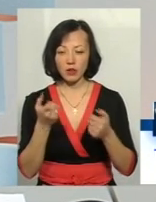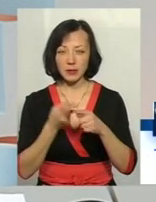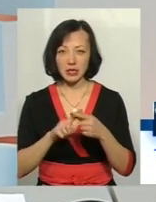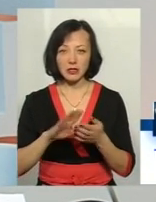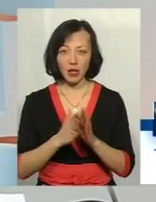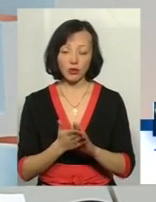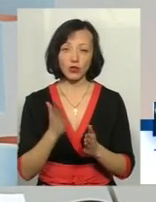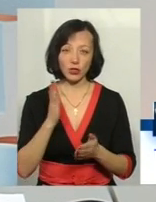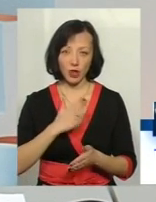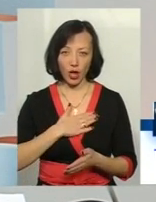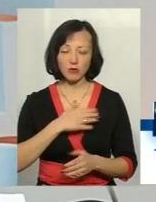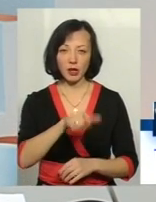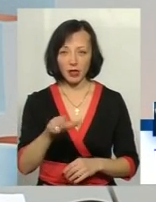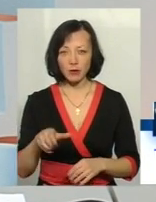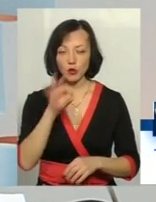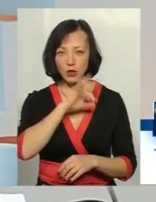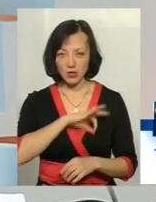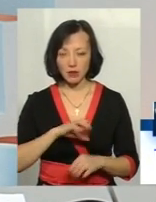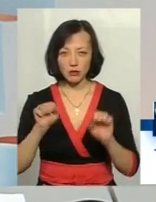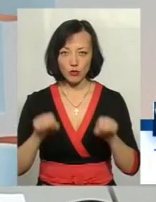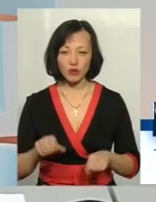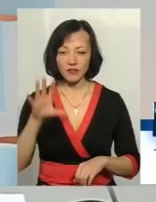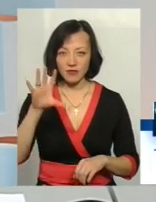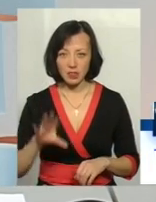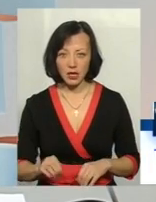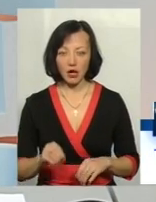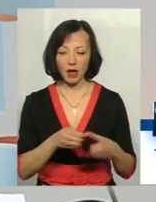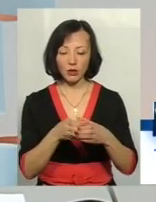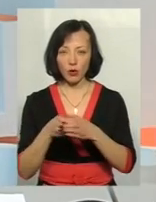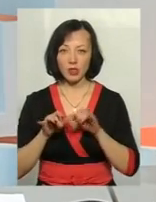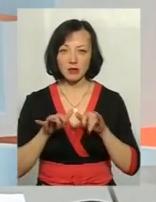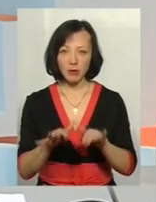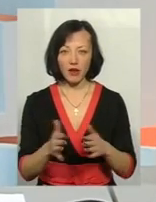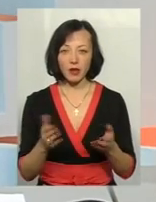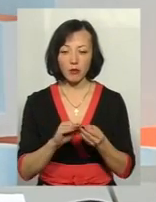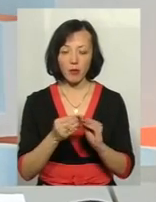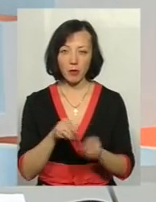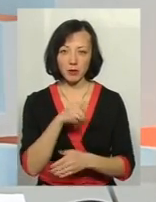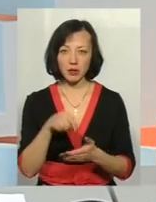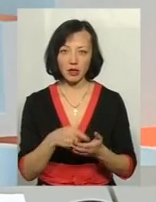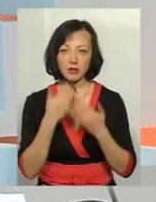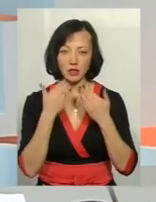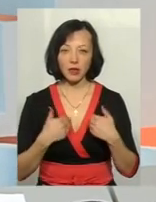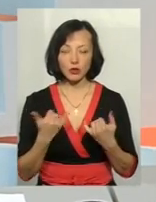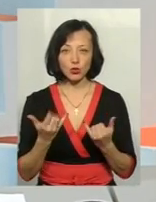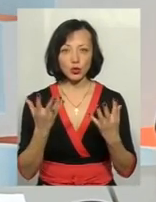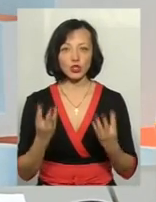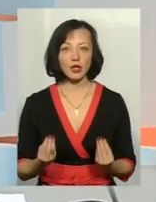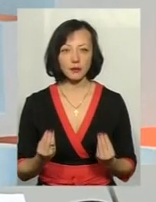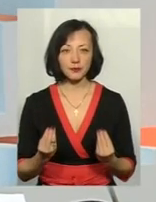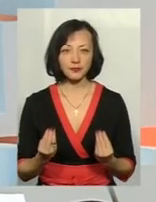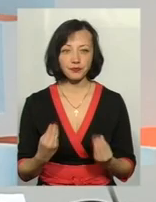клієнтами і можуть скористатися із всіх категорій справ, з проблемних питань, яких вони звертаються. На сьогоднішній день,